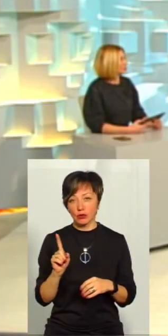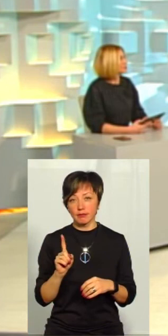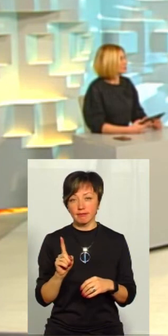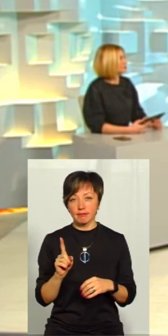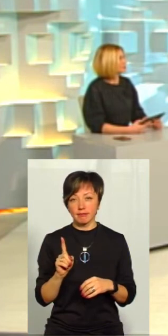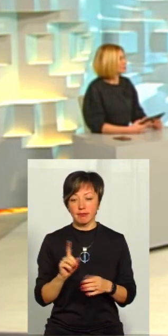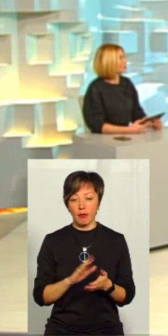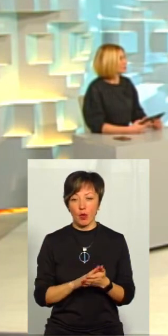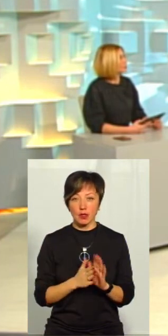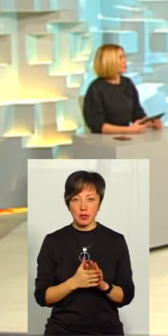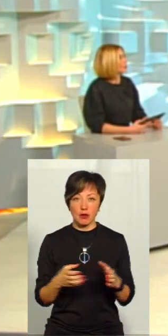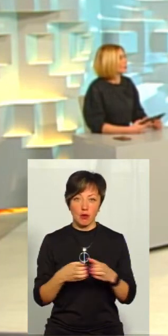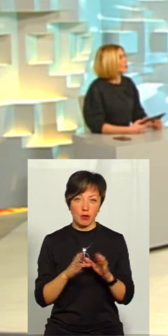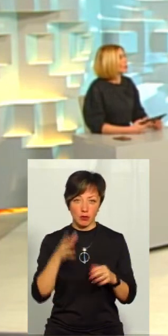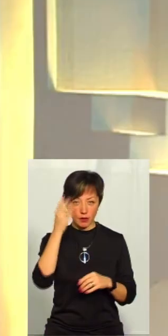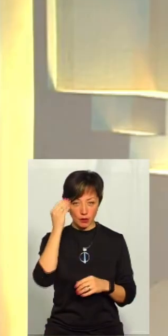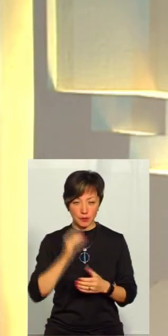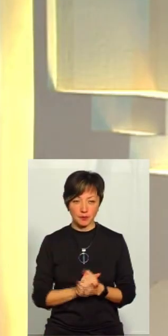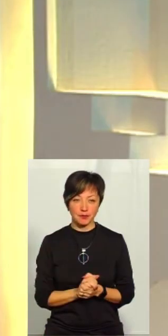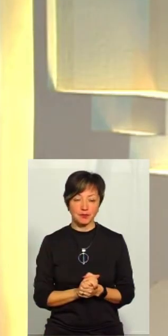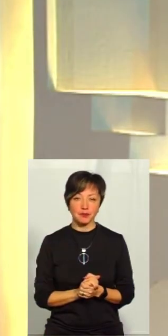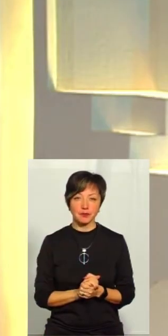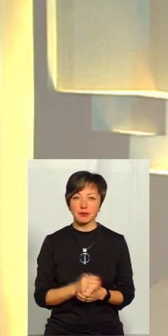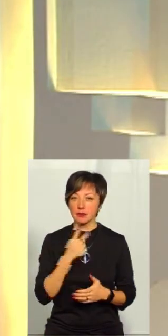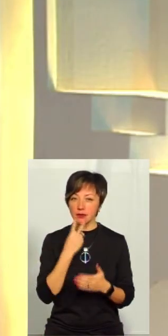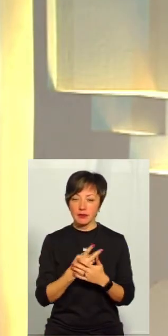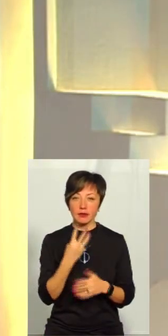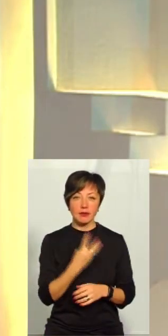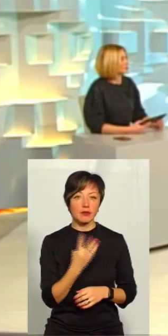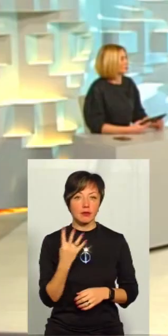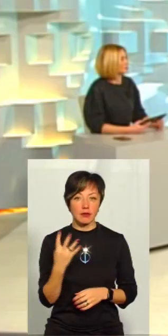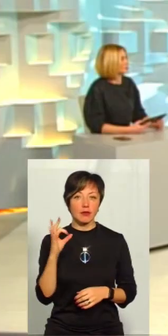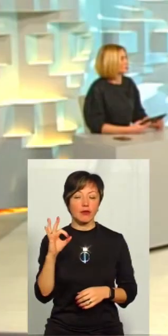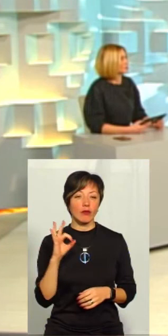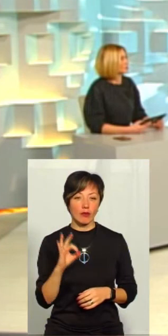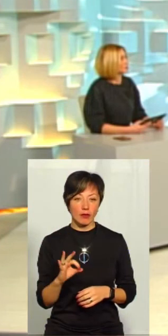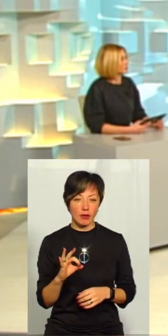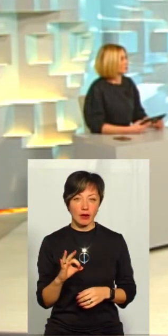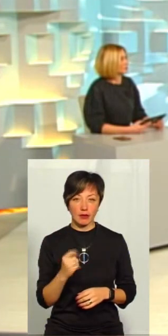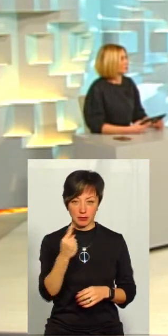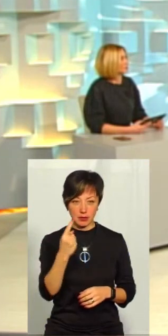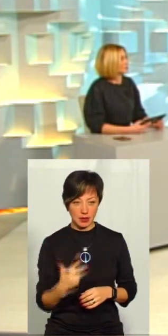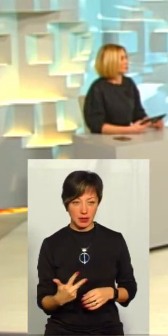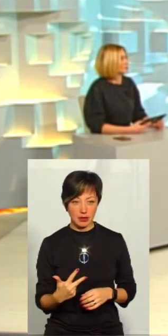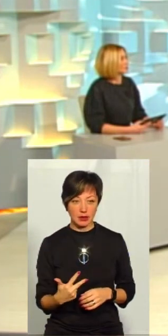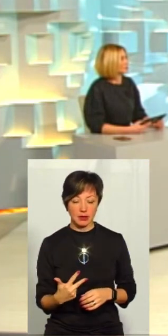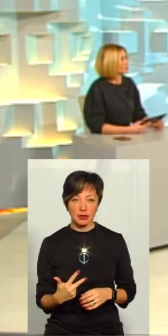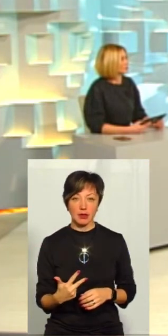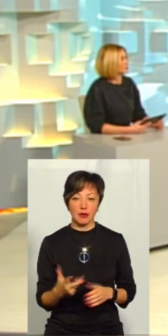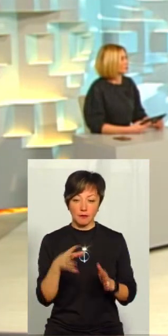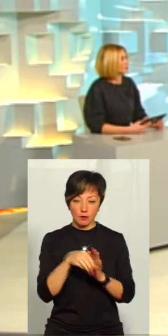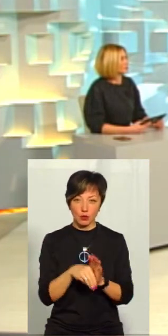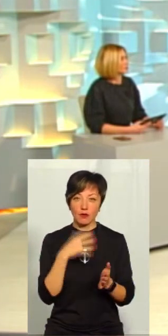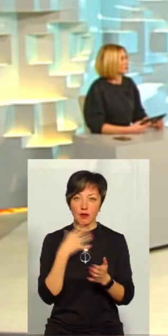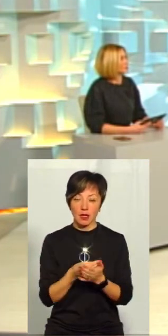якби, позиція громади буде врахована. Дивіться, 34% – це третина – в структурі власних надходжень